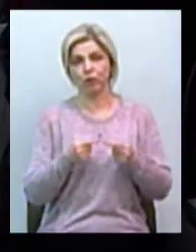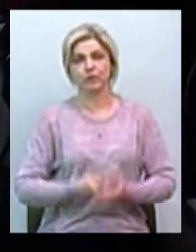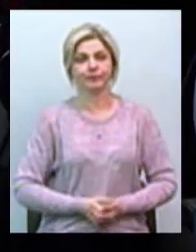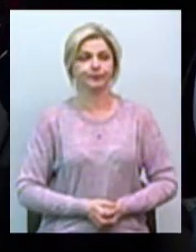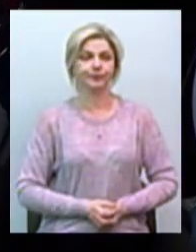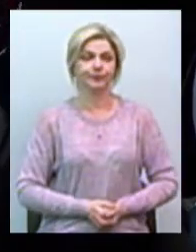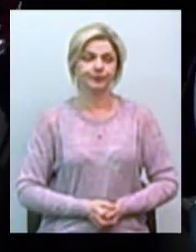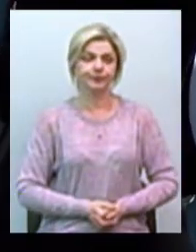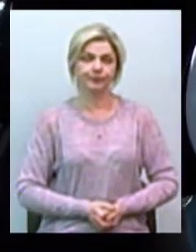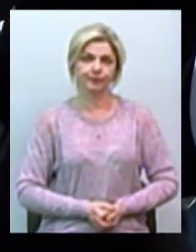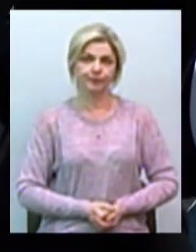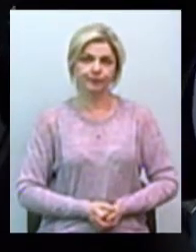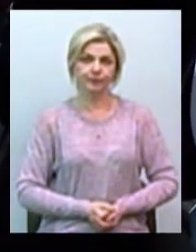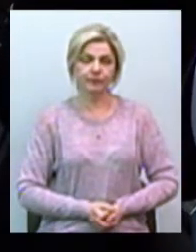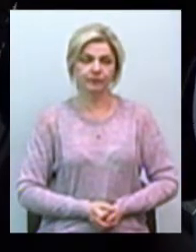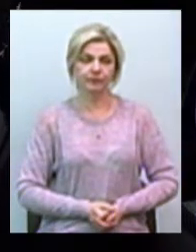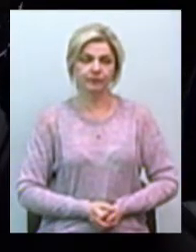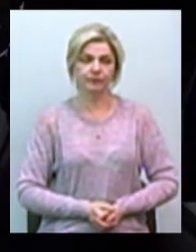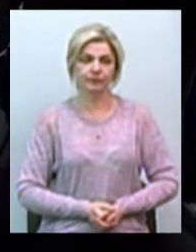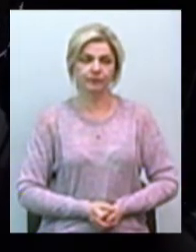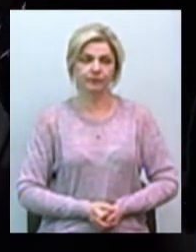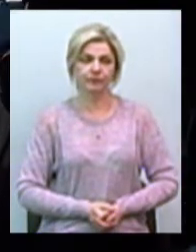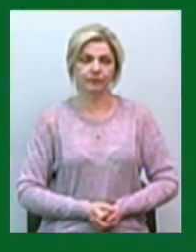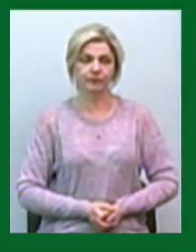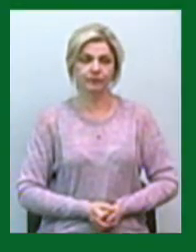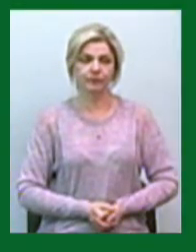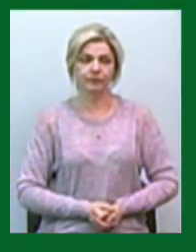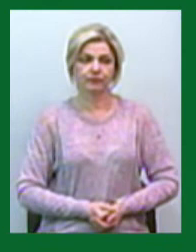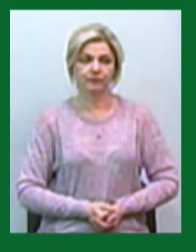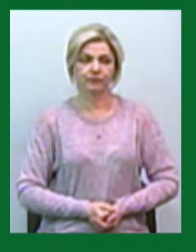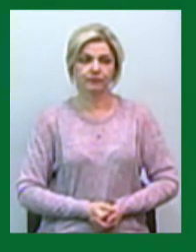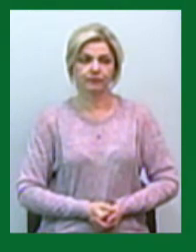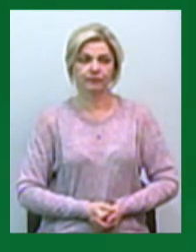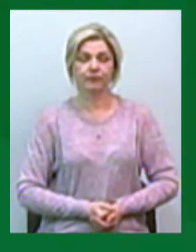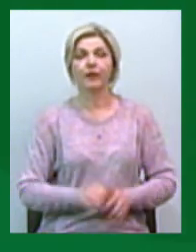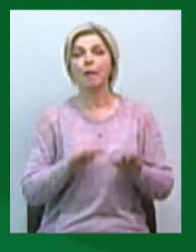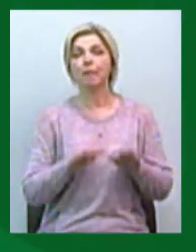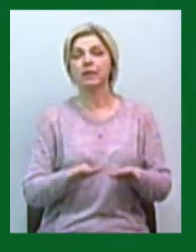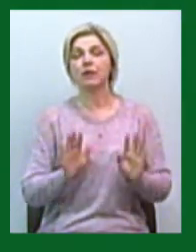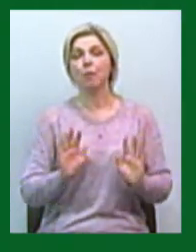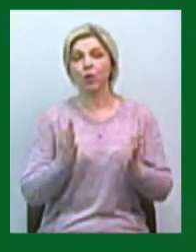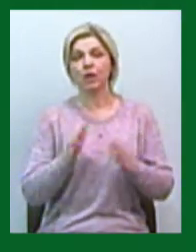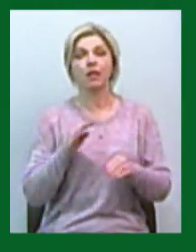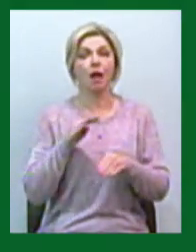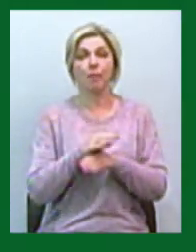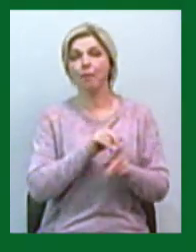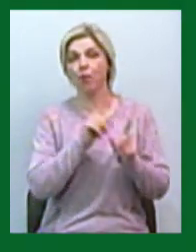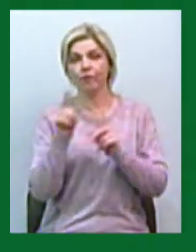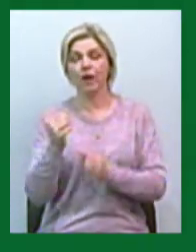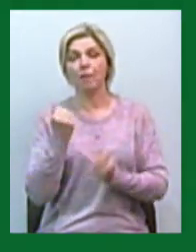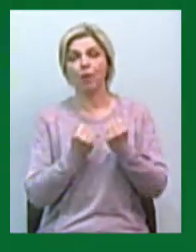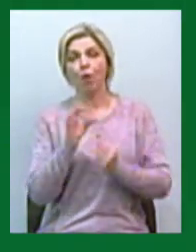Валентина Гурова, Євген Сержук. Новини на Суспільному. Миколаїв. Місця події нападники поїхали на